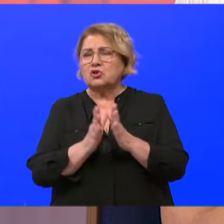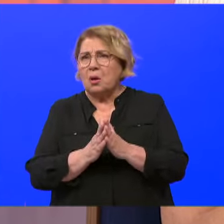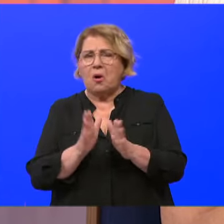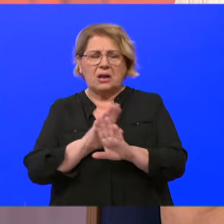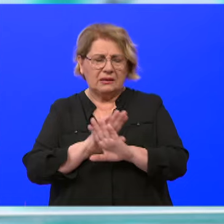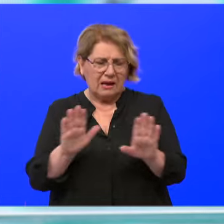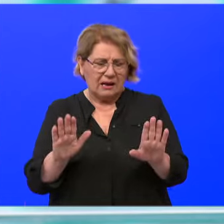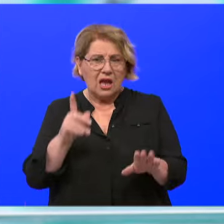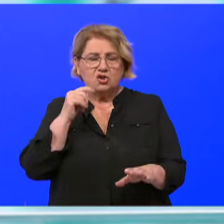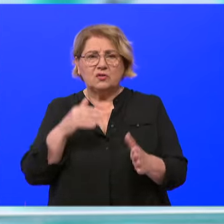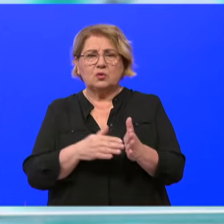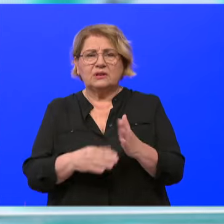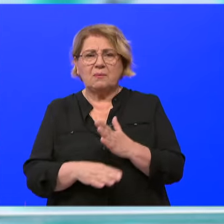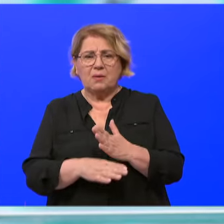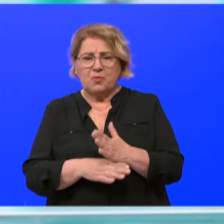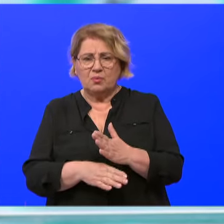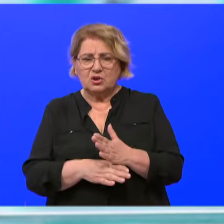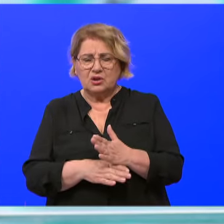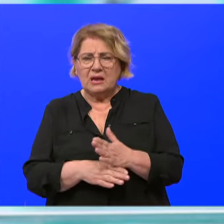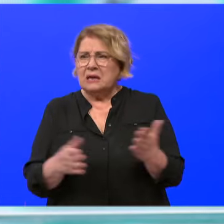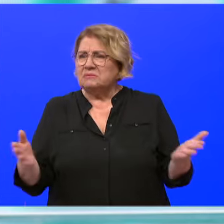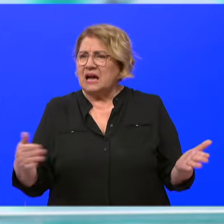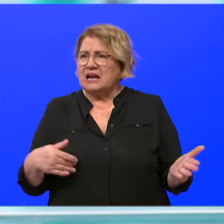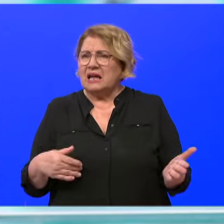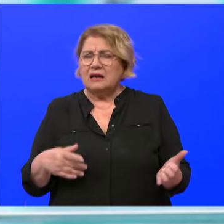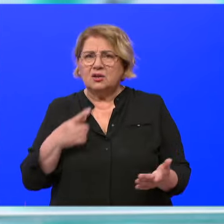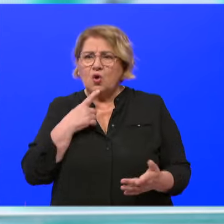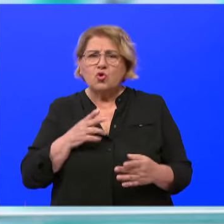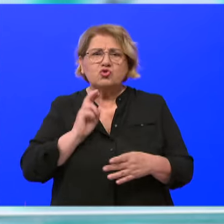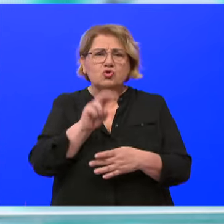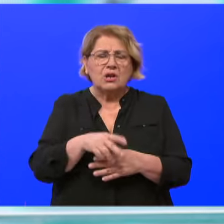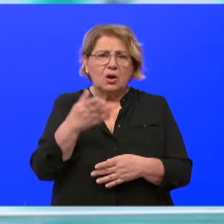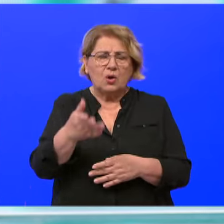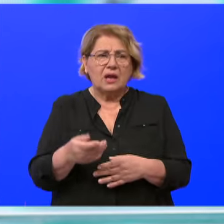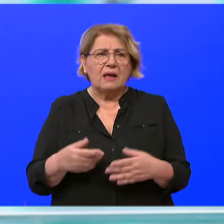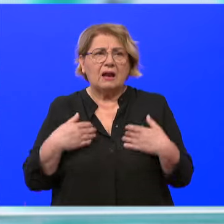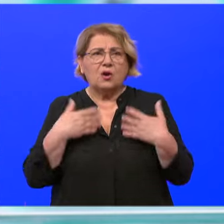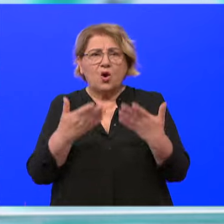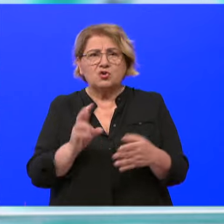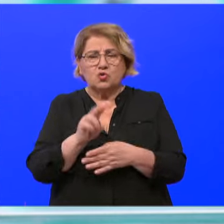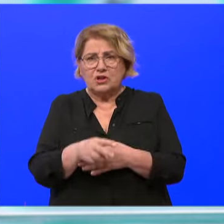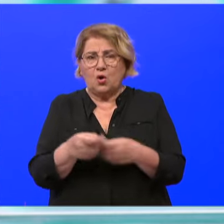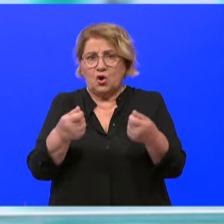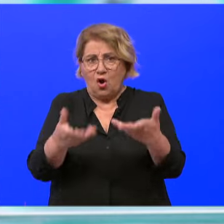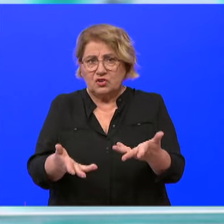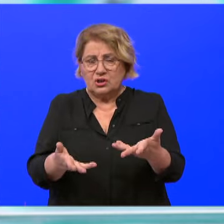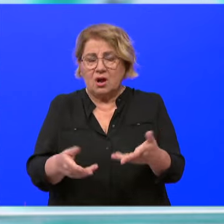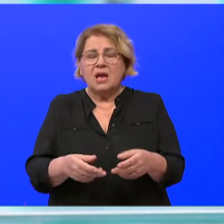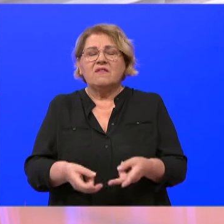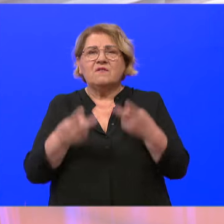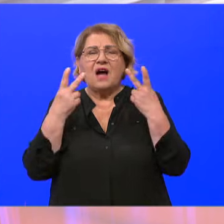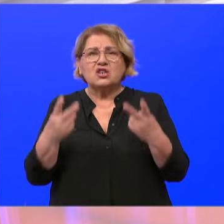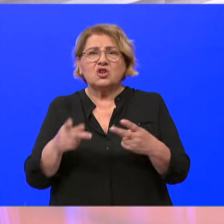Važno je da se čovjeku pomogne. Nikoliko koja sredina participira u Ligi, koliko daje sebe, nego je važno da se čovjeku